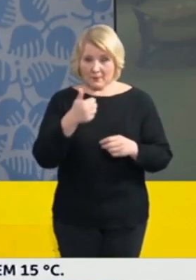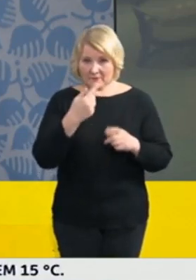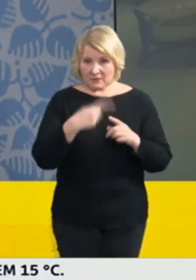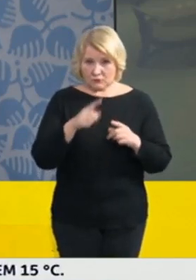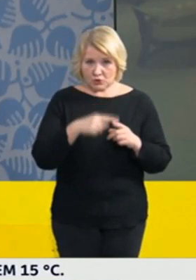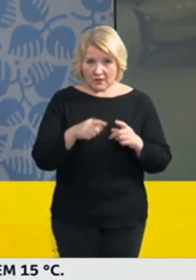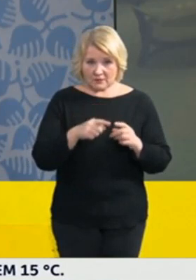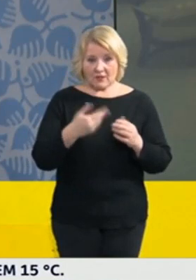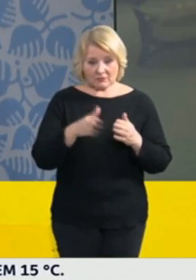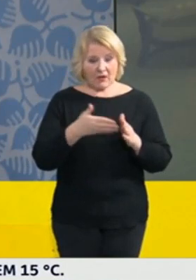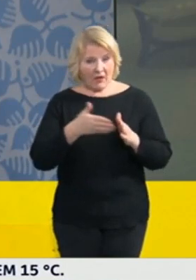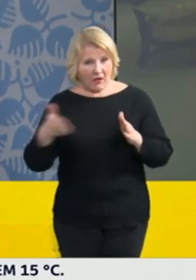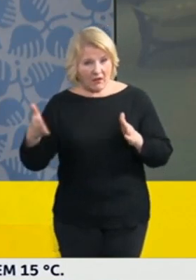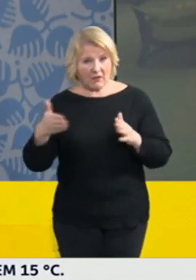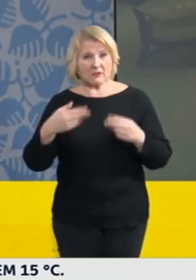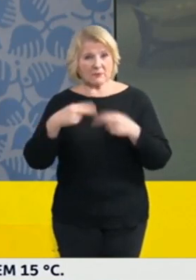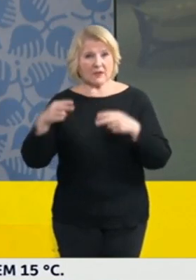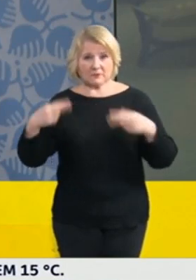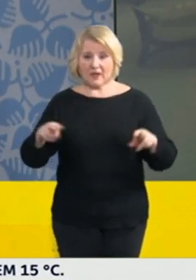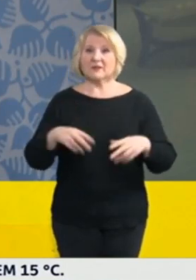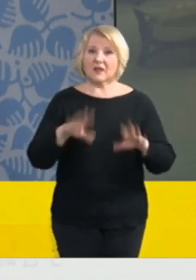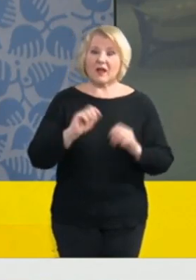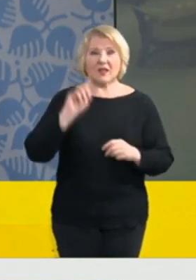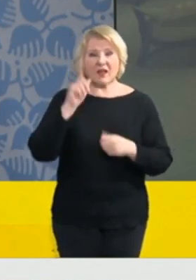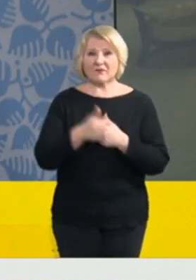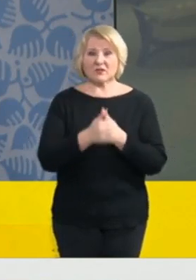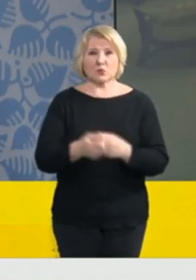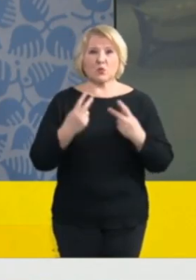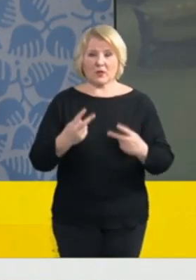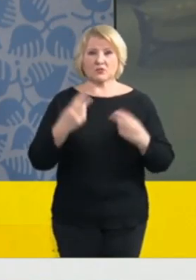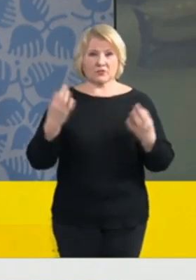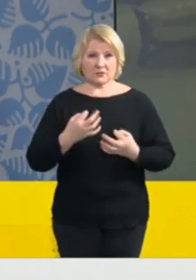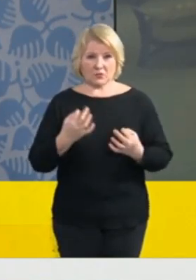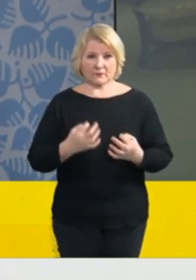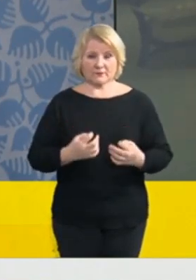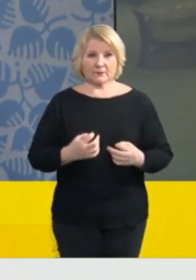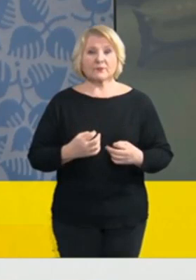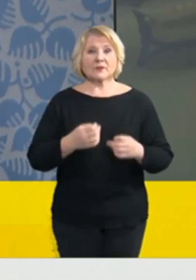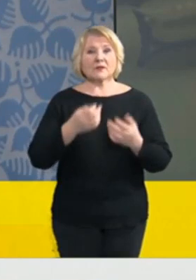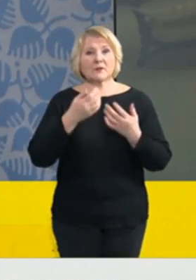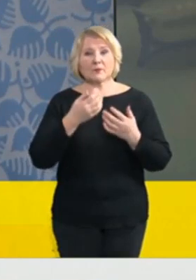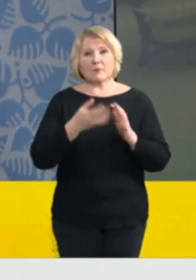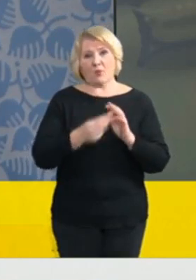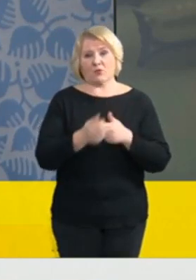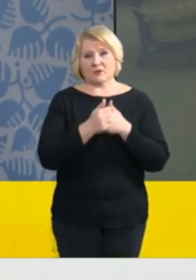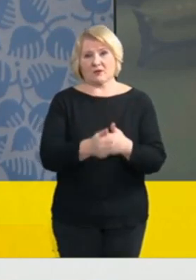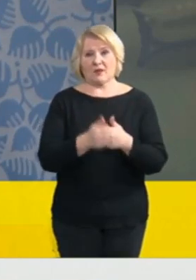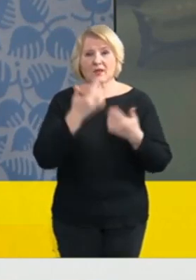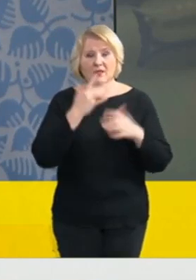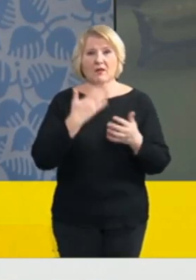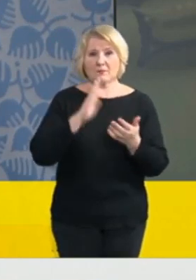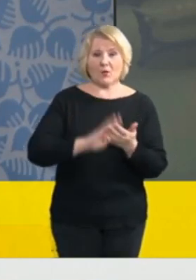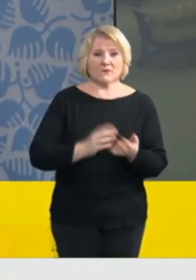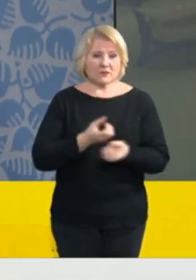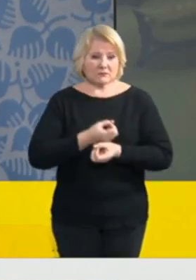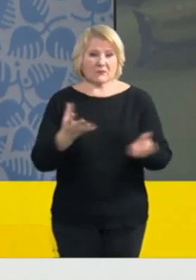dále. Bude ale záležet velmi na tom, jak se podaří rozdistribuovat ty testy, které,